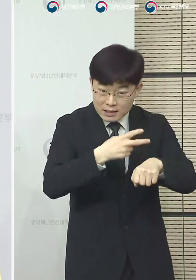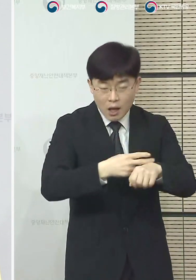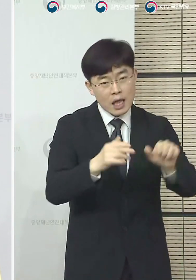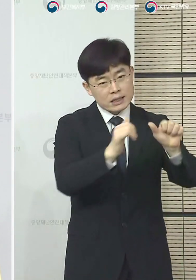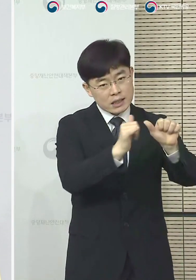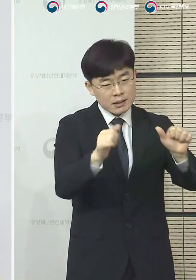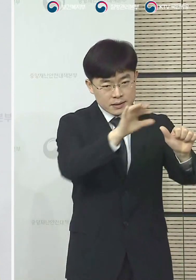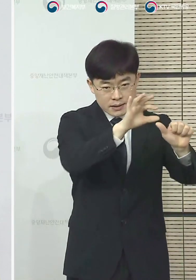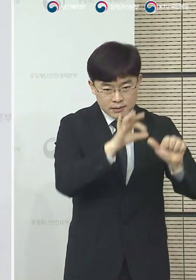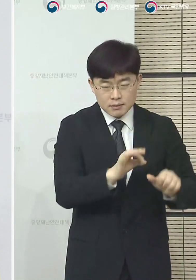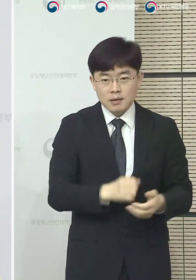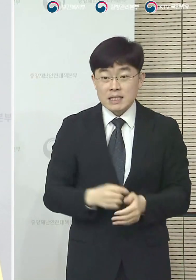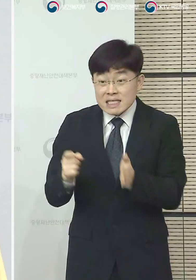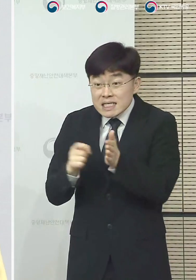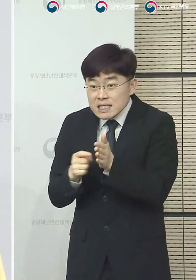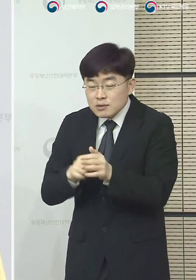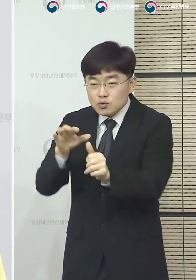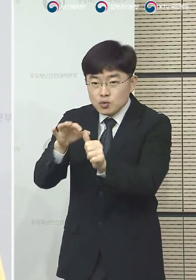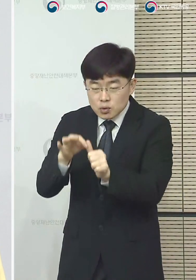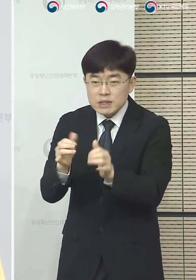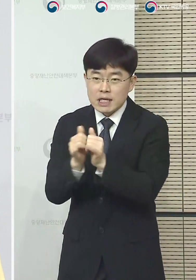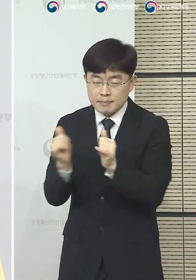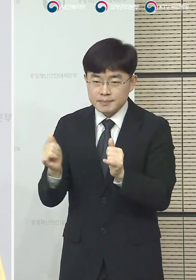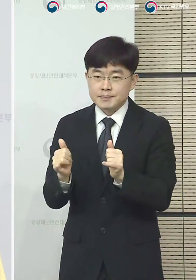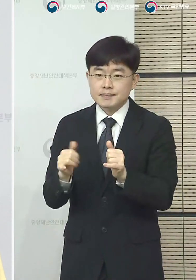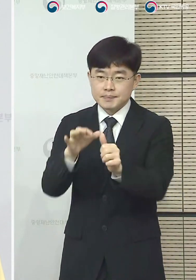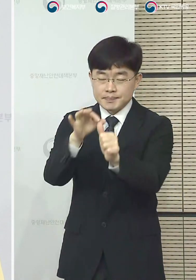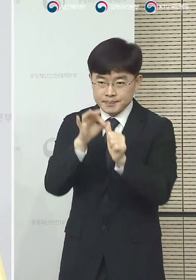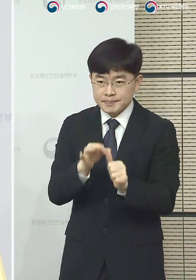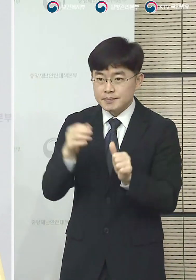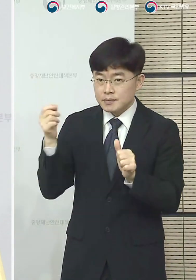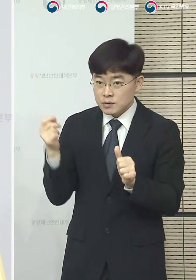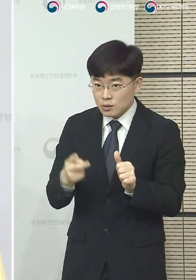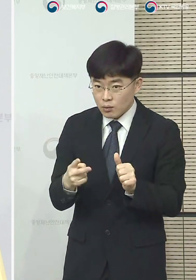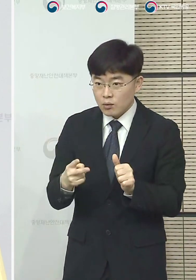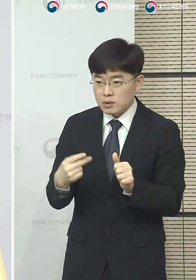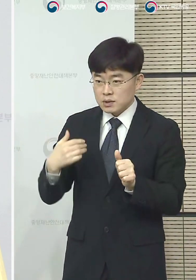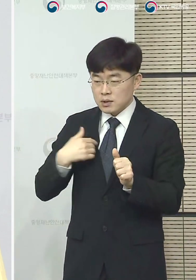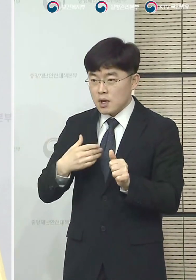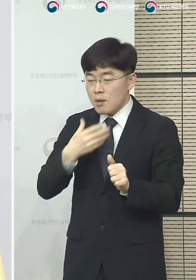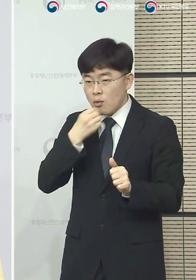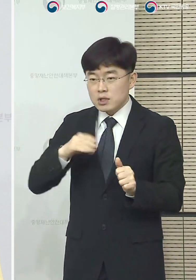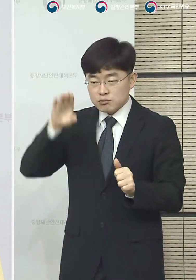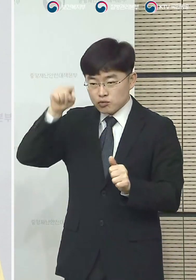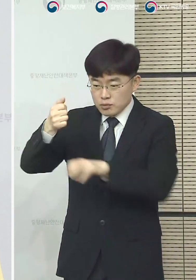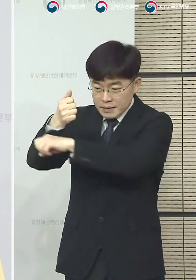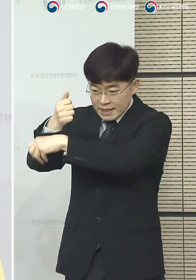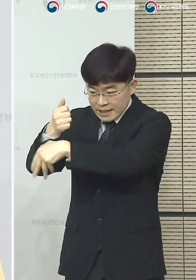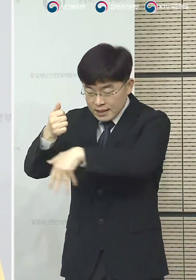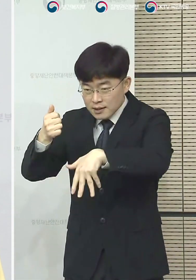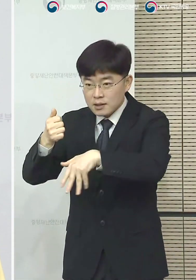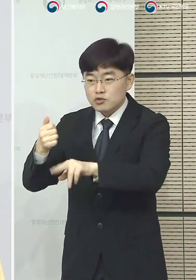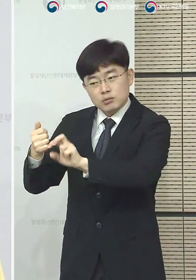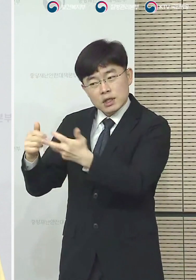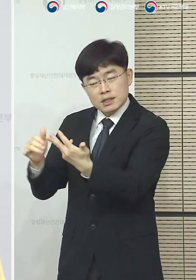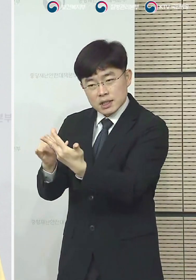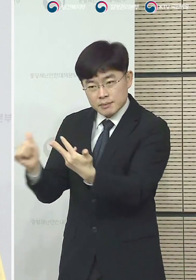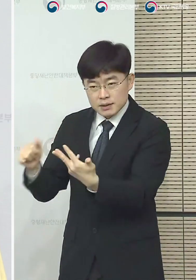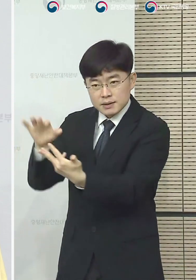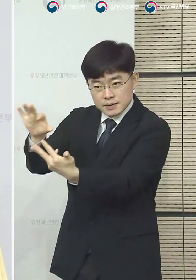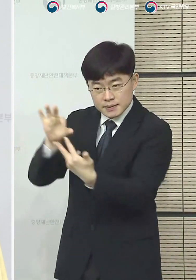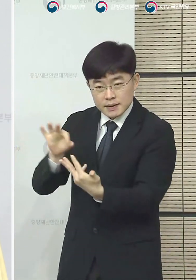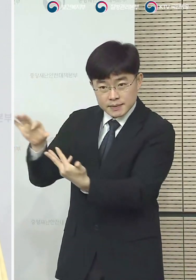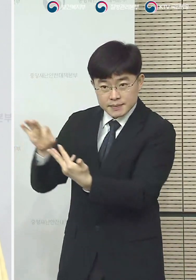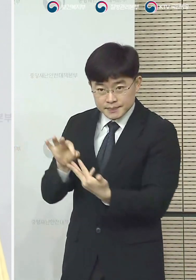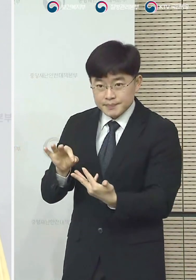5명 또 응급구조사 한 22명 그리고 저희 산하기관에 있는 직원 28명 정도가